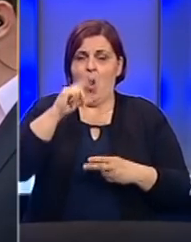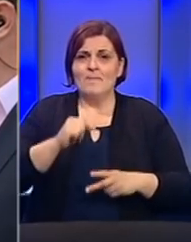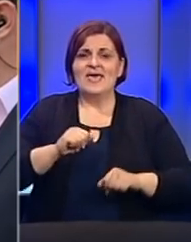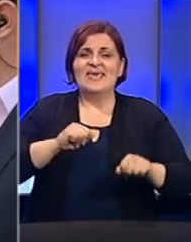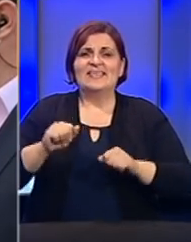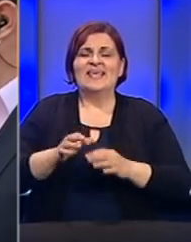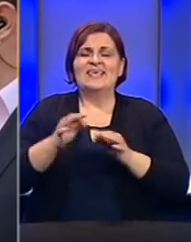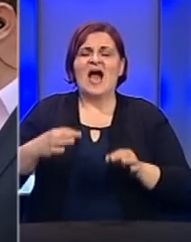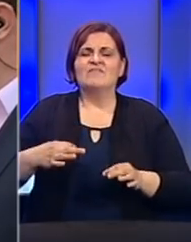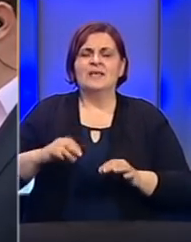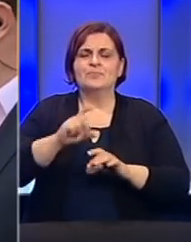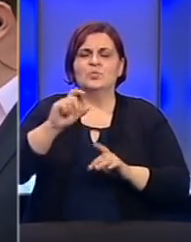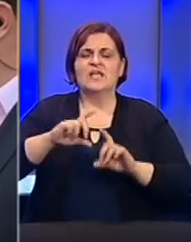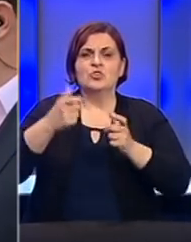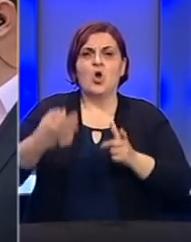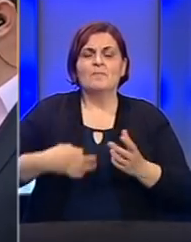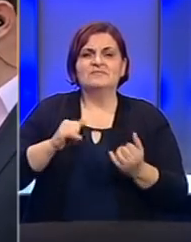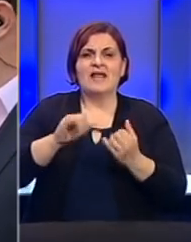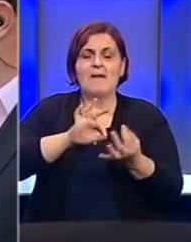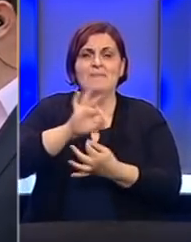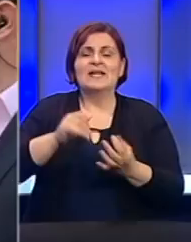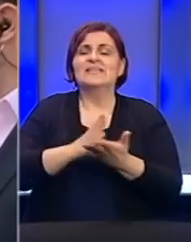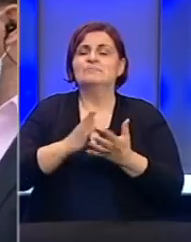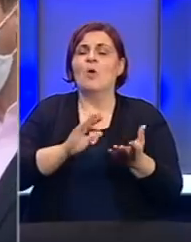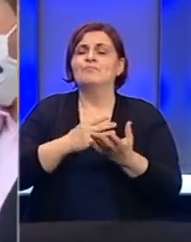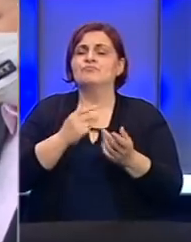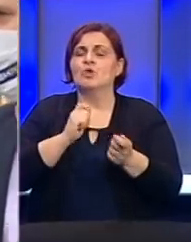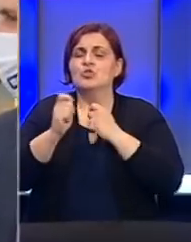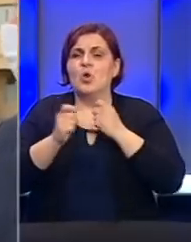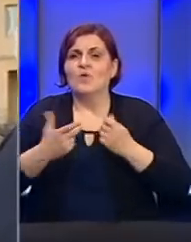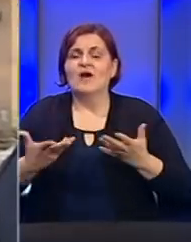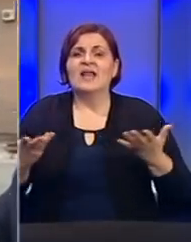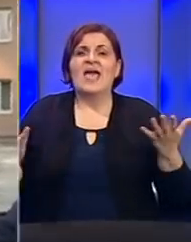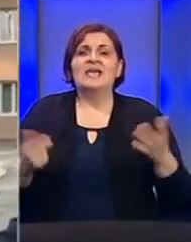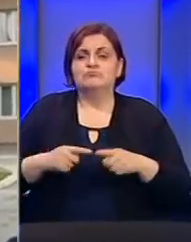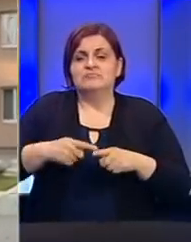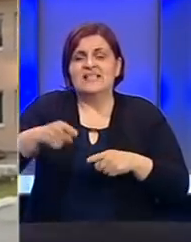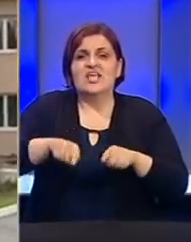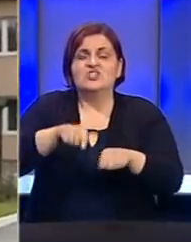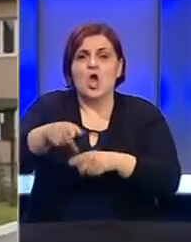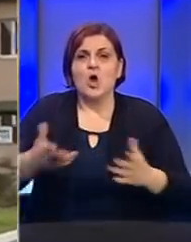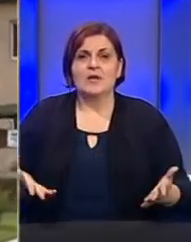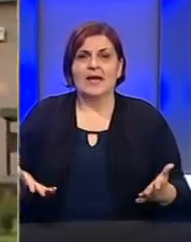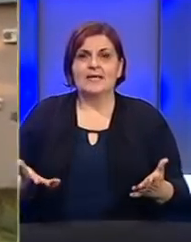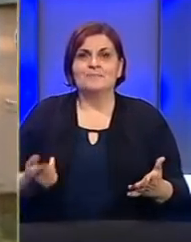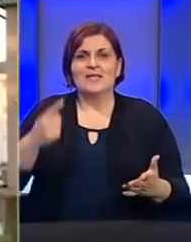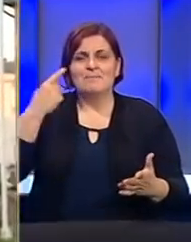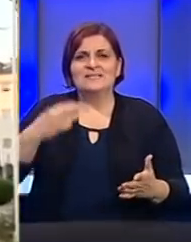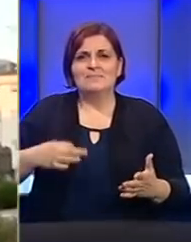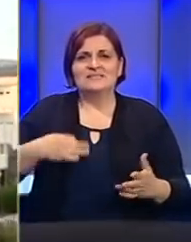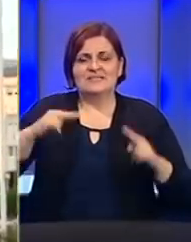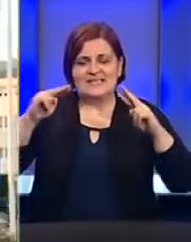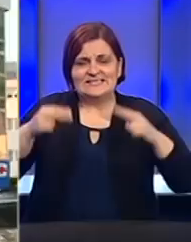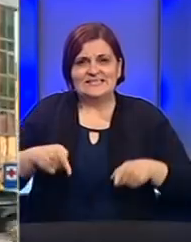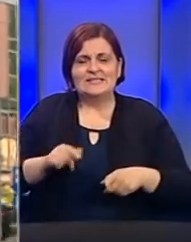direktorom javne ustanovi dom zdravlja Maglaj gdje smo dogovarali sljedeće eventualne korake. Mislim da je zdravstveni sektor Zeničko